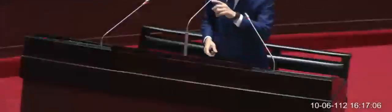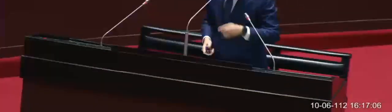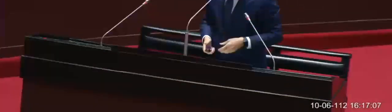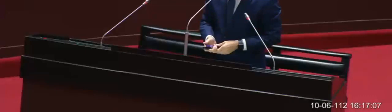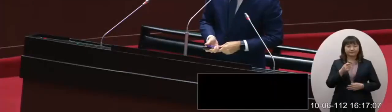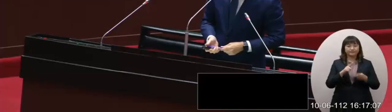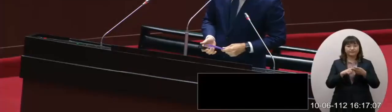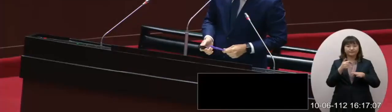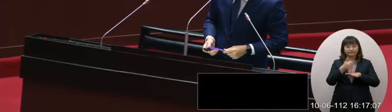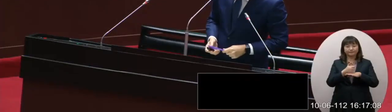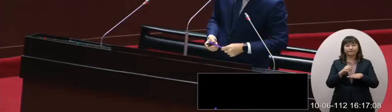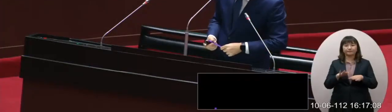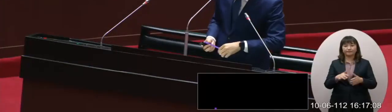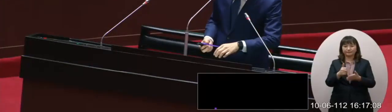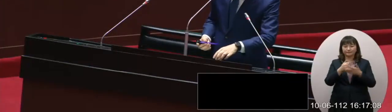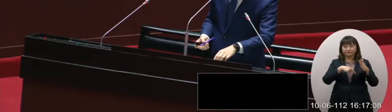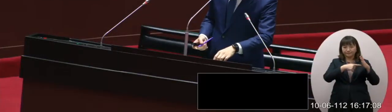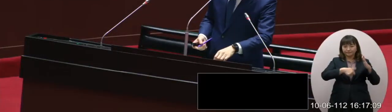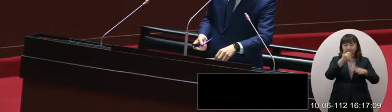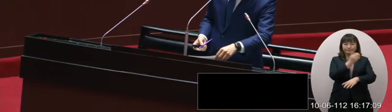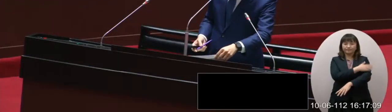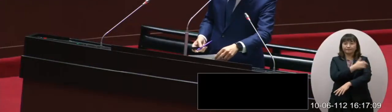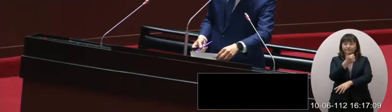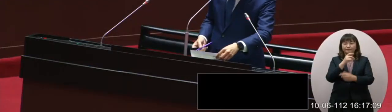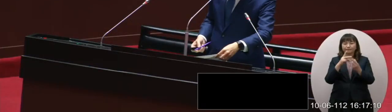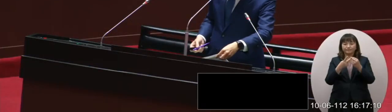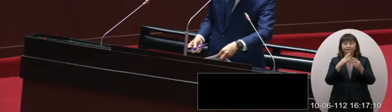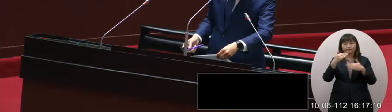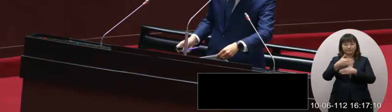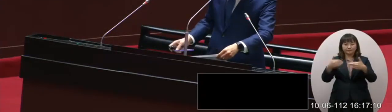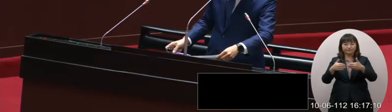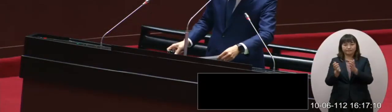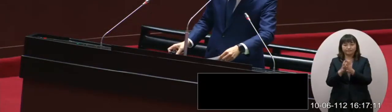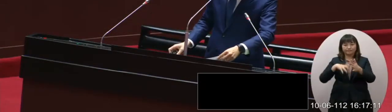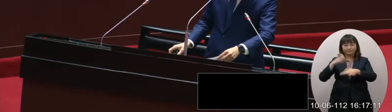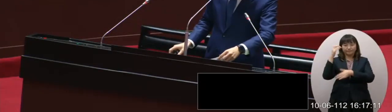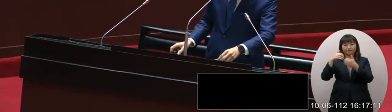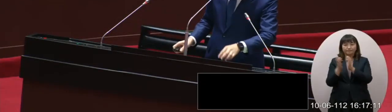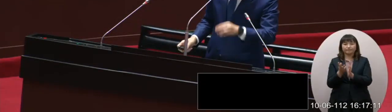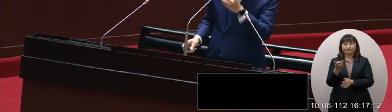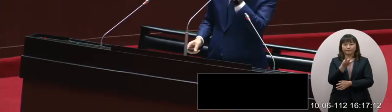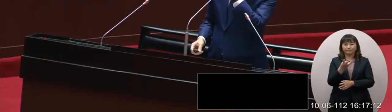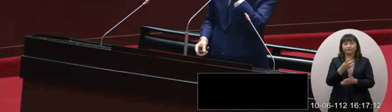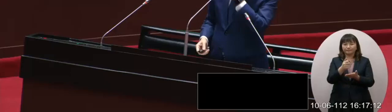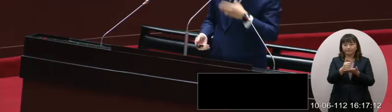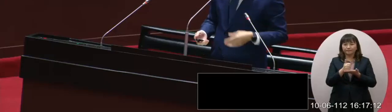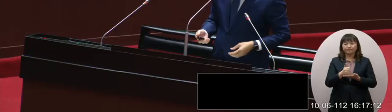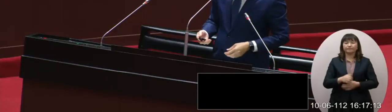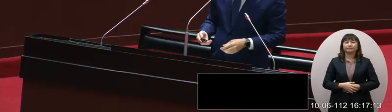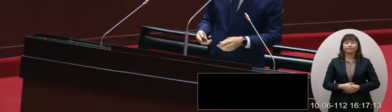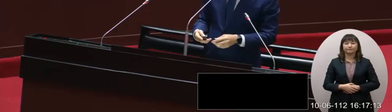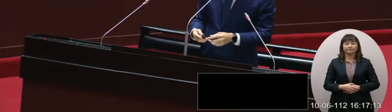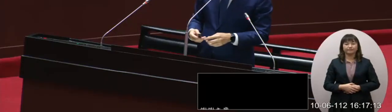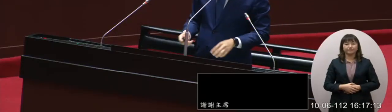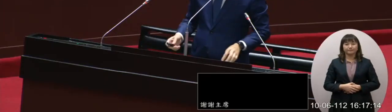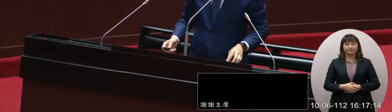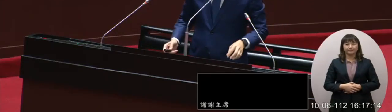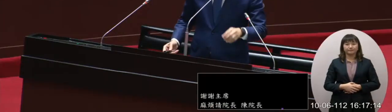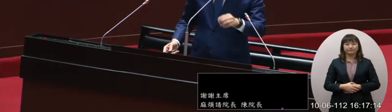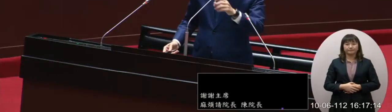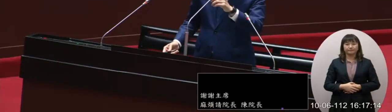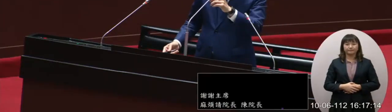謝謝主席,麻煩請院長、陳院長還有我們交通部長、內政部長陳院長請,王部長請